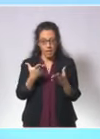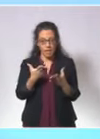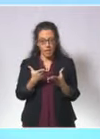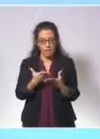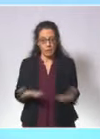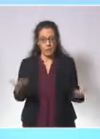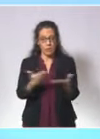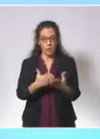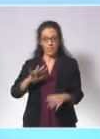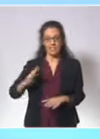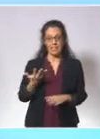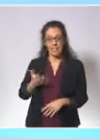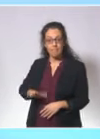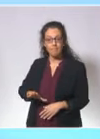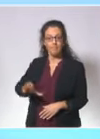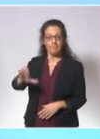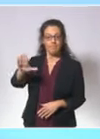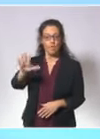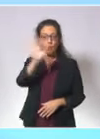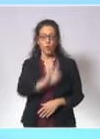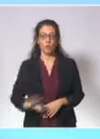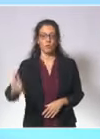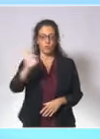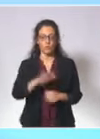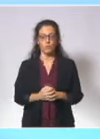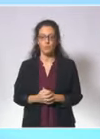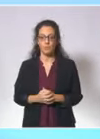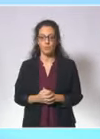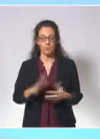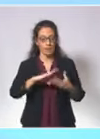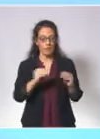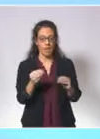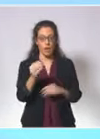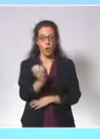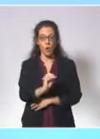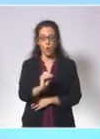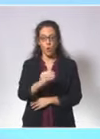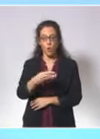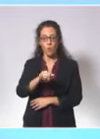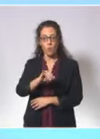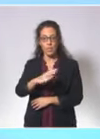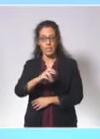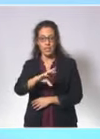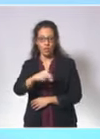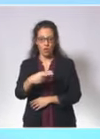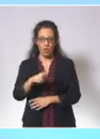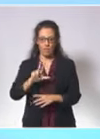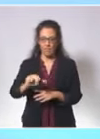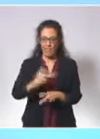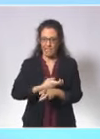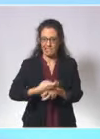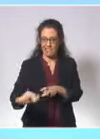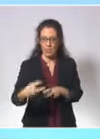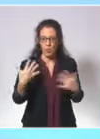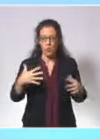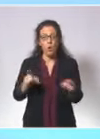cinquième vague qui frappe notre pays, sur l'arrivée du variant Omicron qui nous menace à brève échéance, sur la campagne de